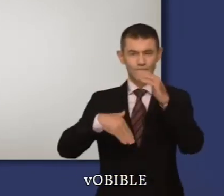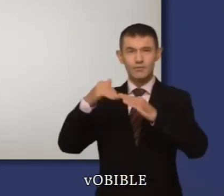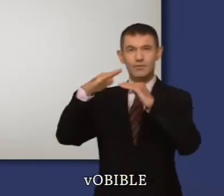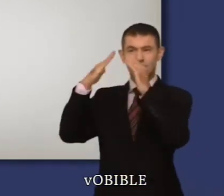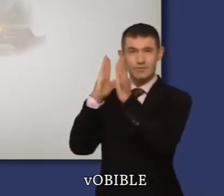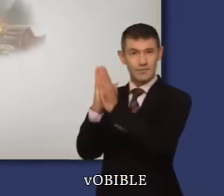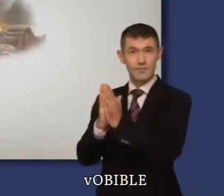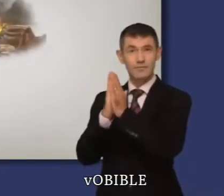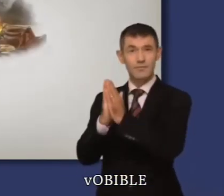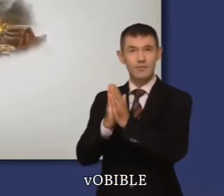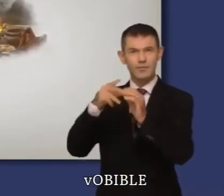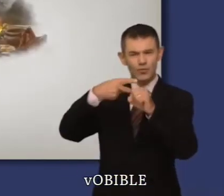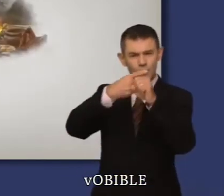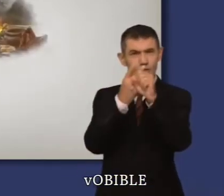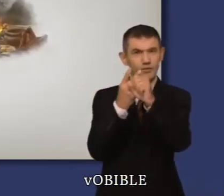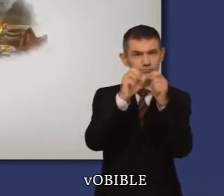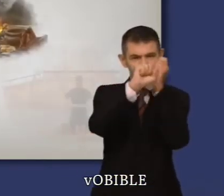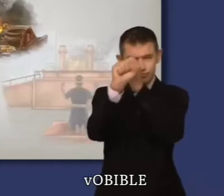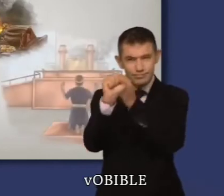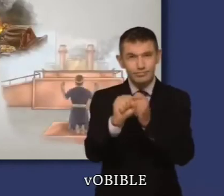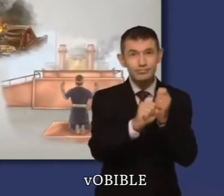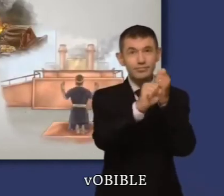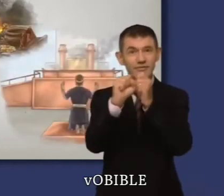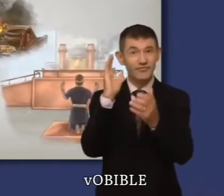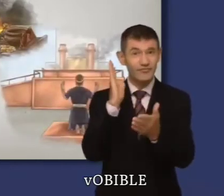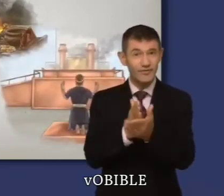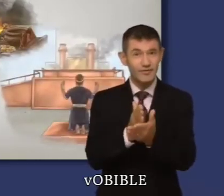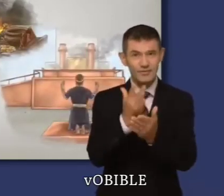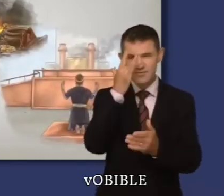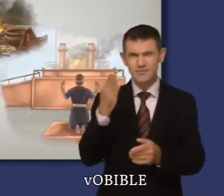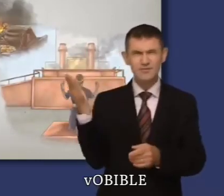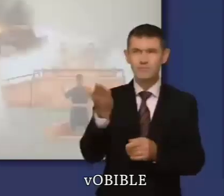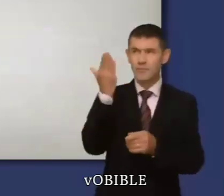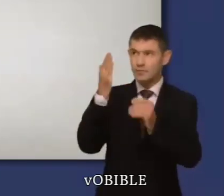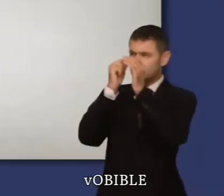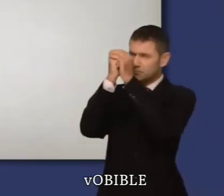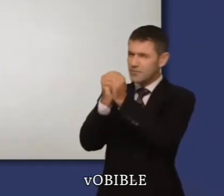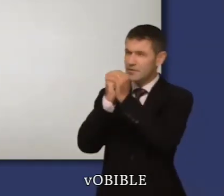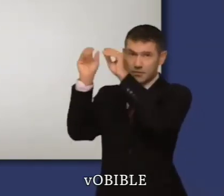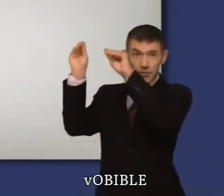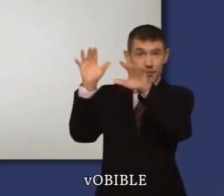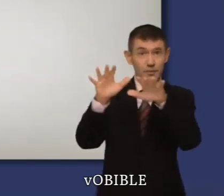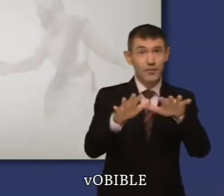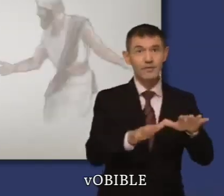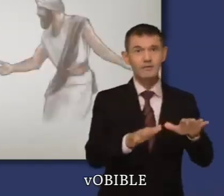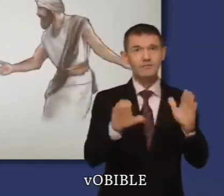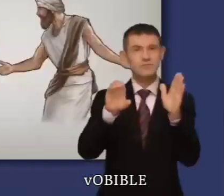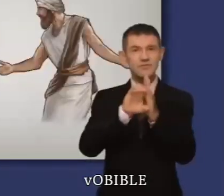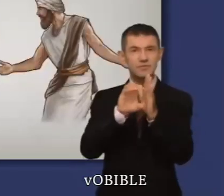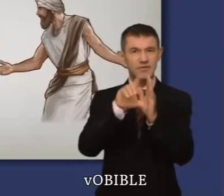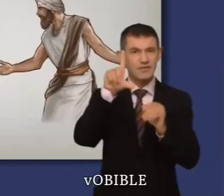temple, de la fabrication de ses ustensiles et de la prière d'inauguration de Salomon. Au chapitre 10,